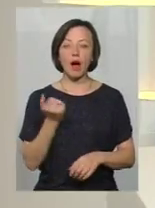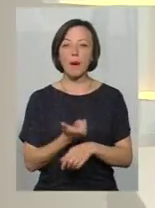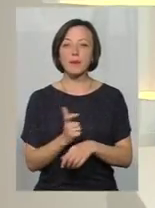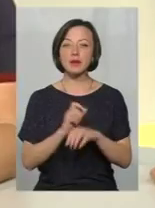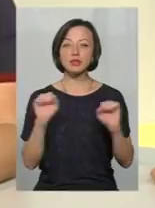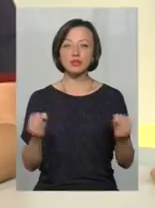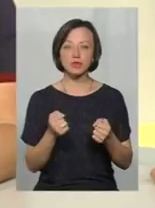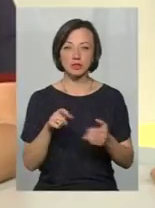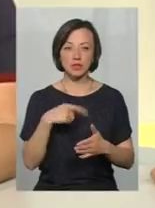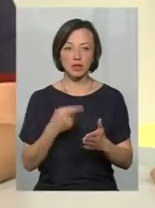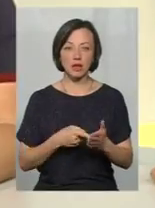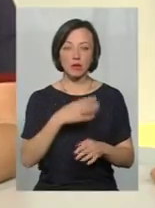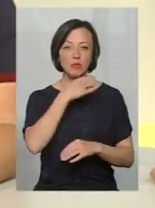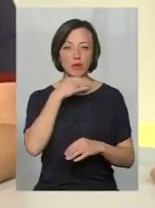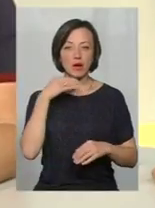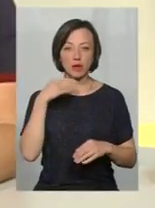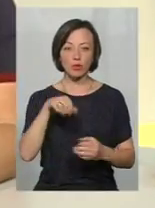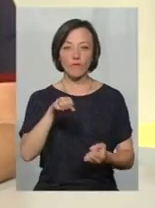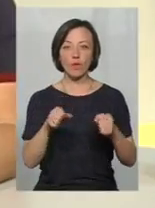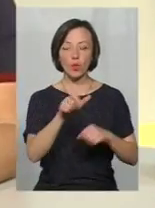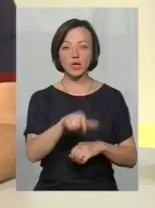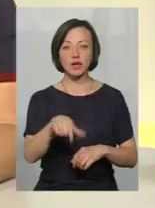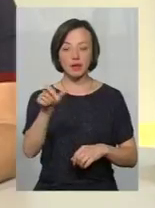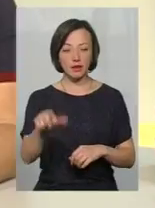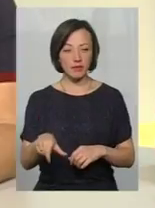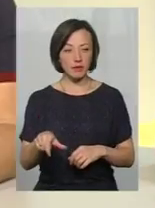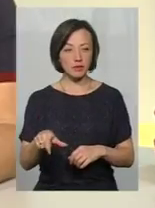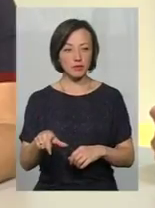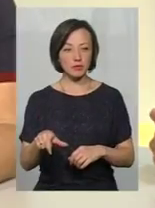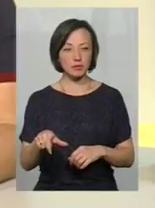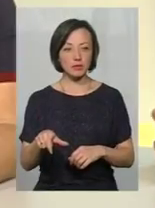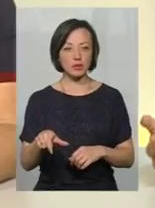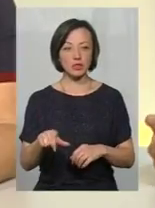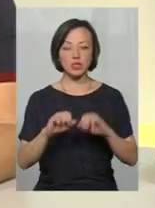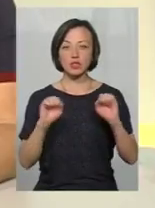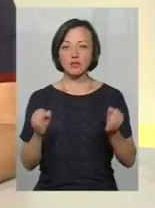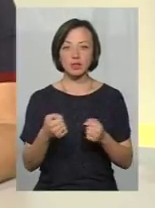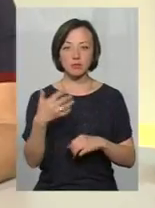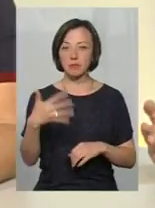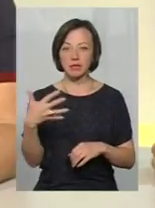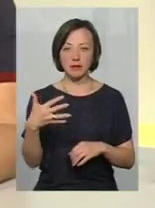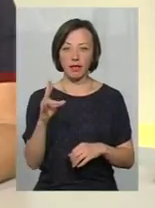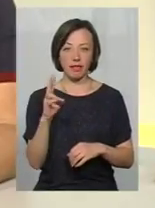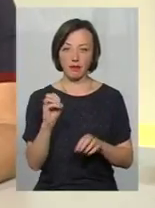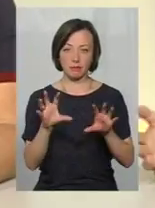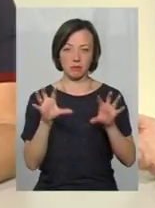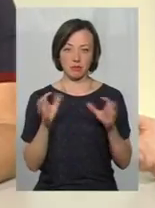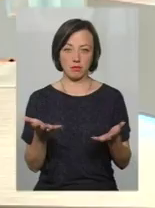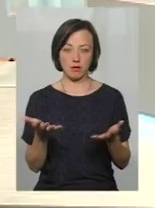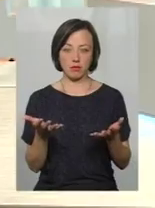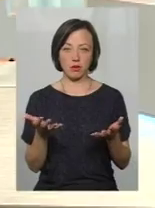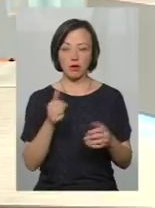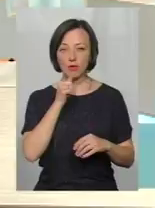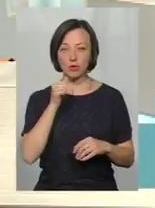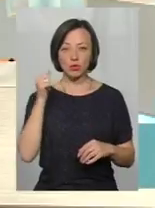Аналогічно, досить велика кількість водіїв, взагалі, швидкість 50 не сприймають. І от ми в